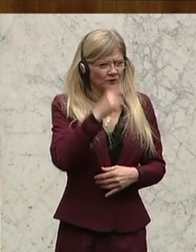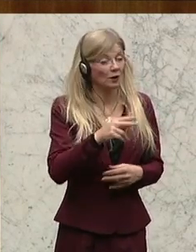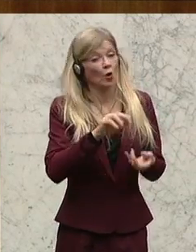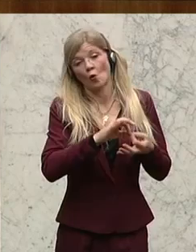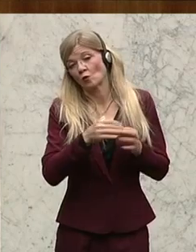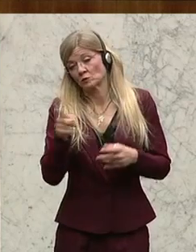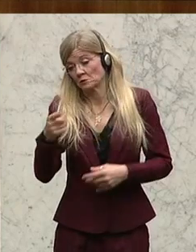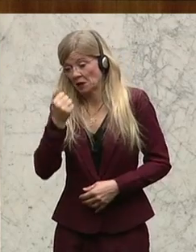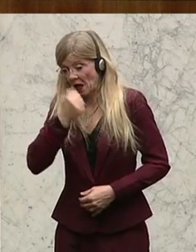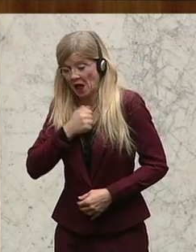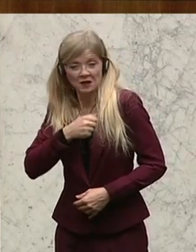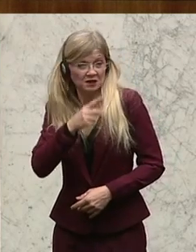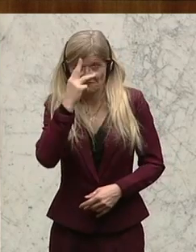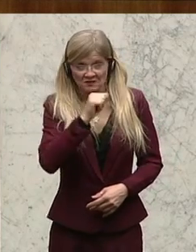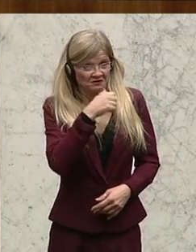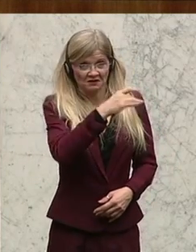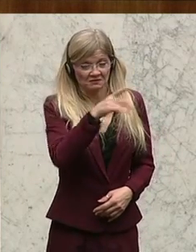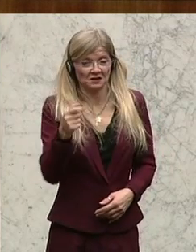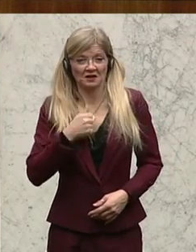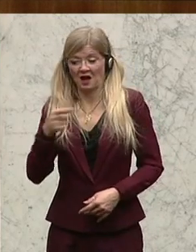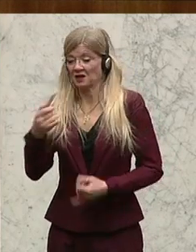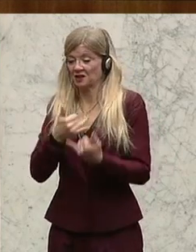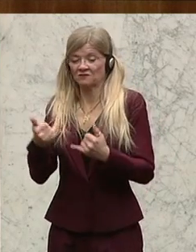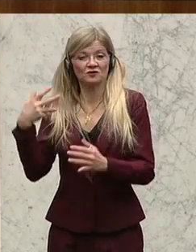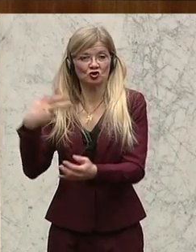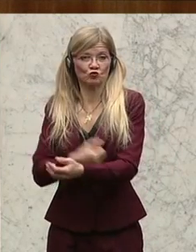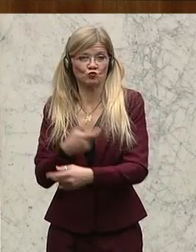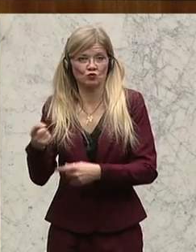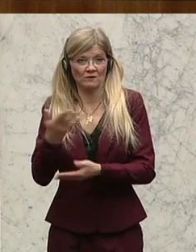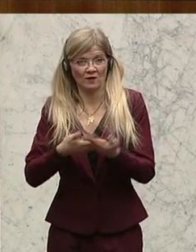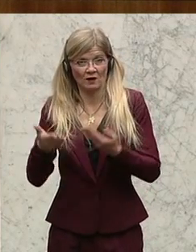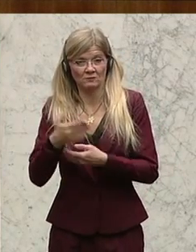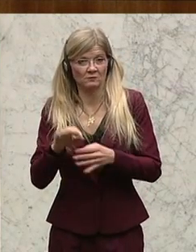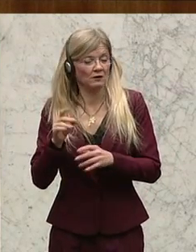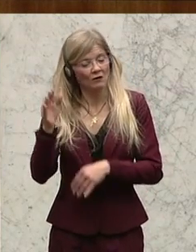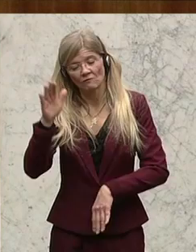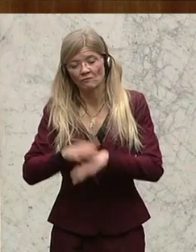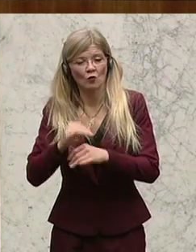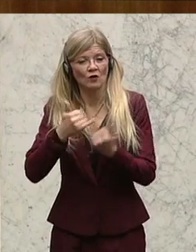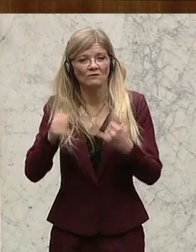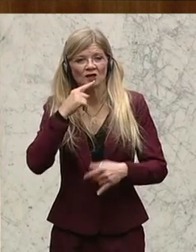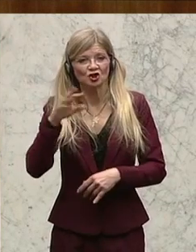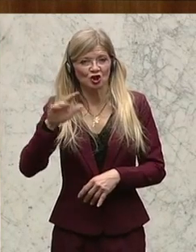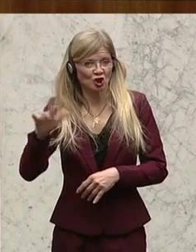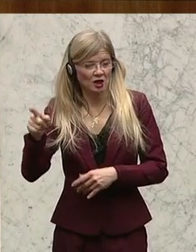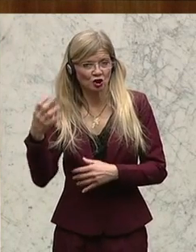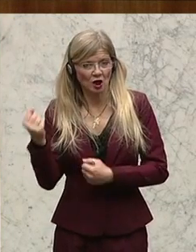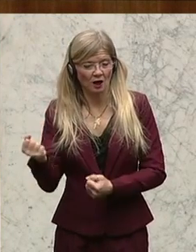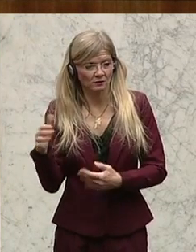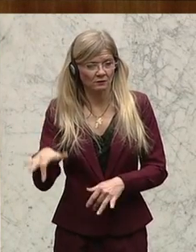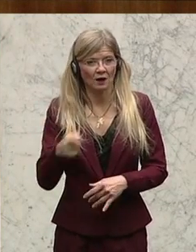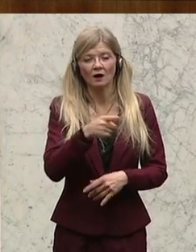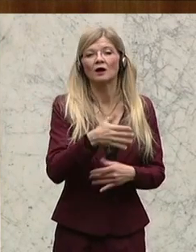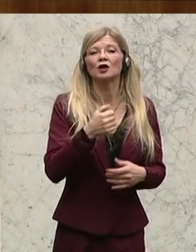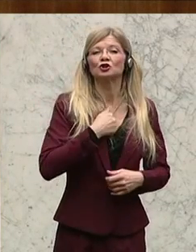zugeht mit dem Suchtgifthandel, in Vorarlberg, in tschetschenischer Hand, in der Steiermark sind es die Afrikaner, in Innsbruck die